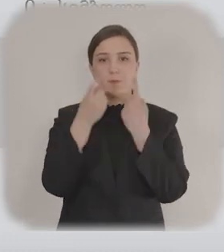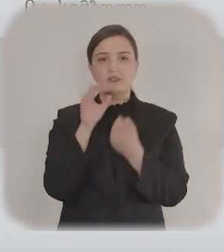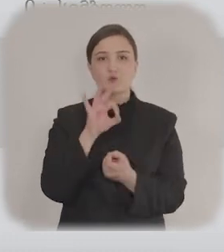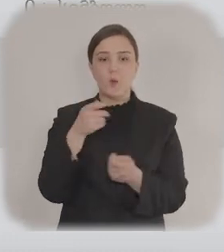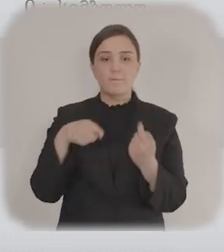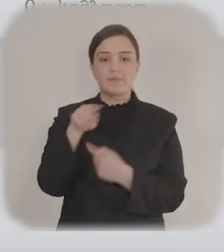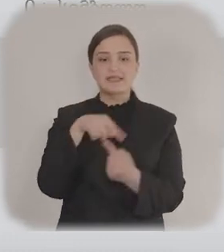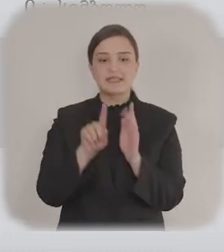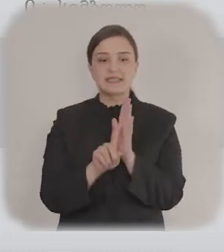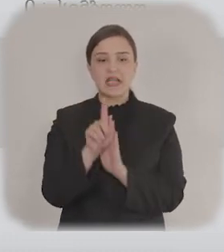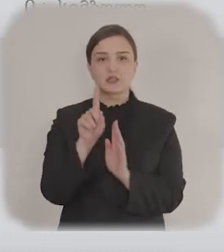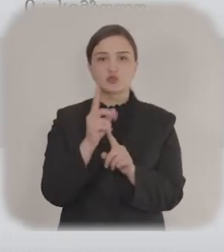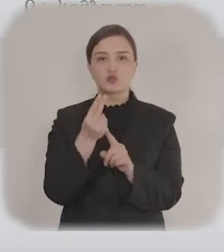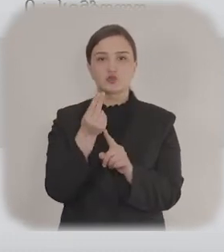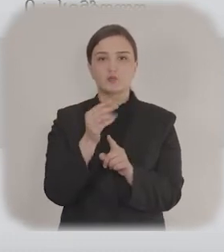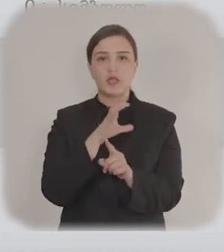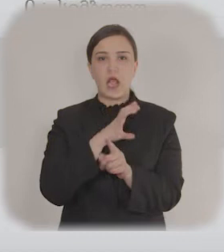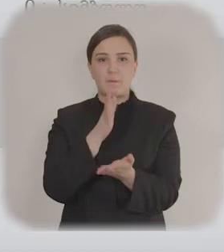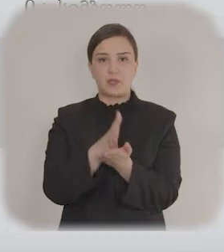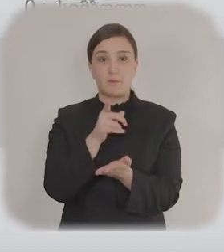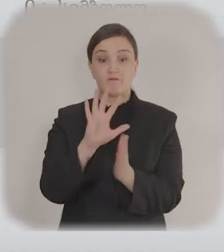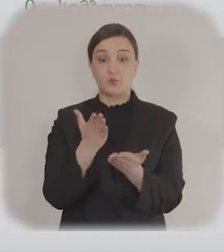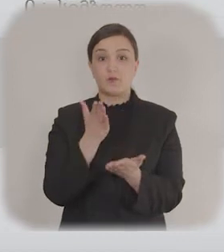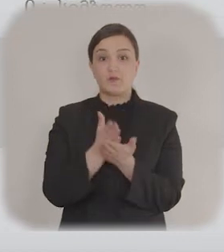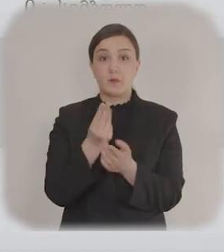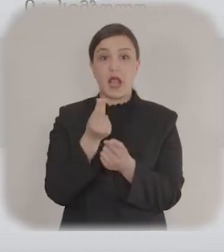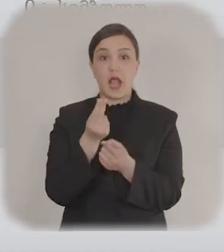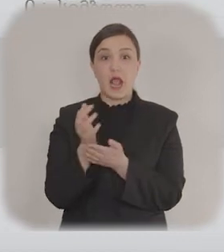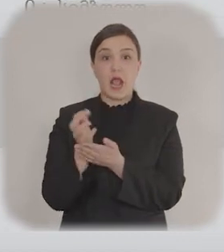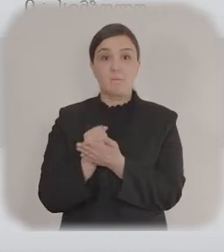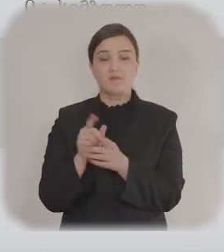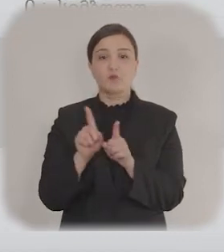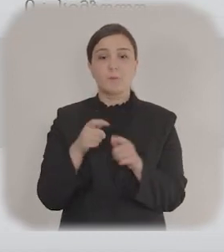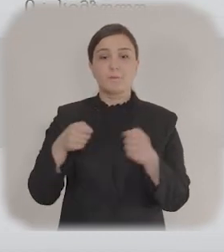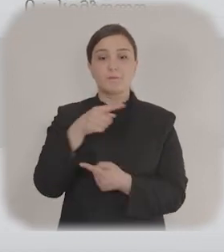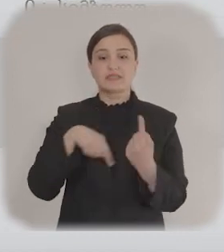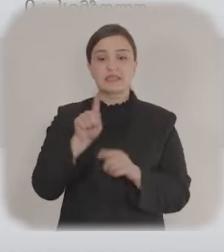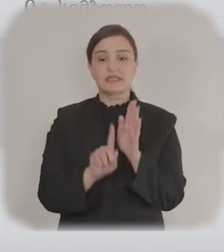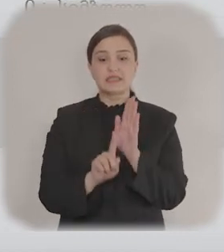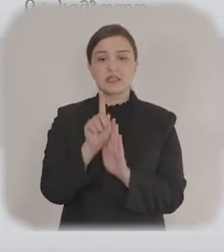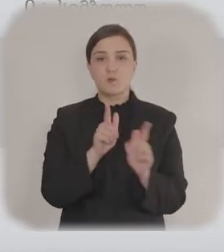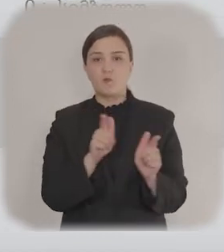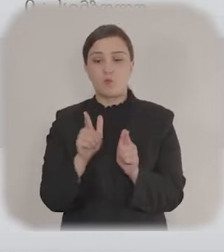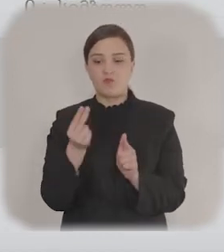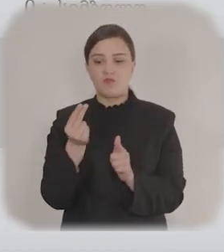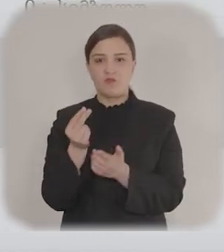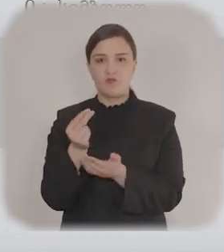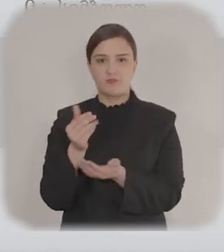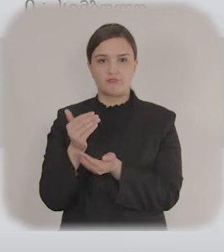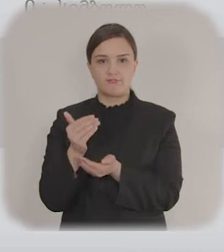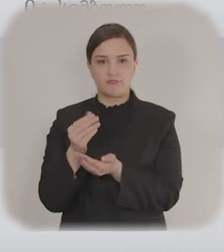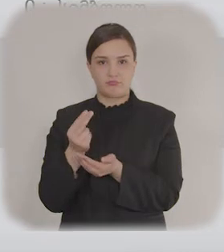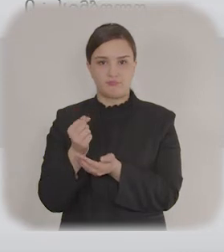burada həm iştirak üçün lazım olan məbləq nəzərdə tutulmur, ha belə biznesin fəaliyyəti üçün mülkiyyətdə olan daşınar,